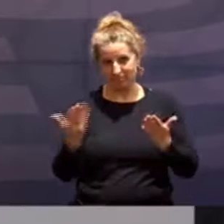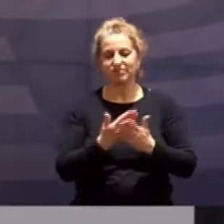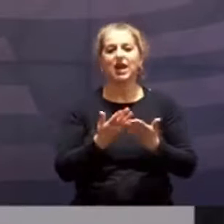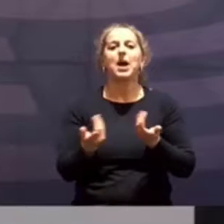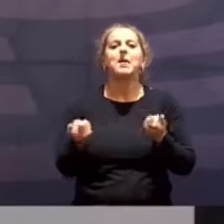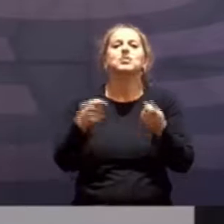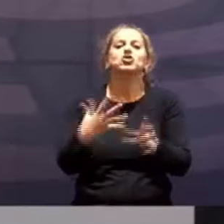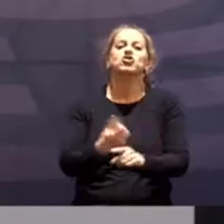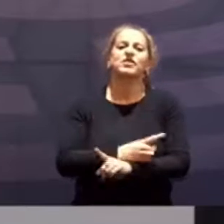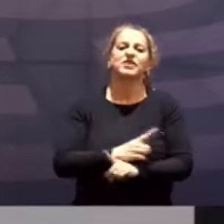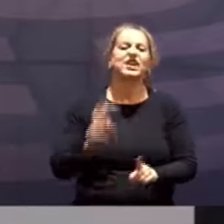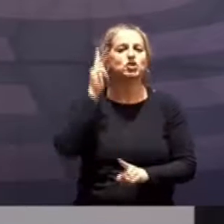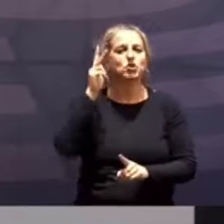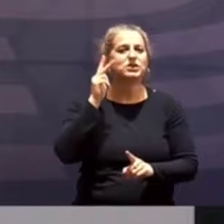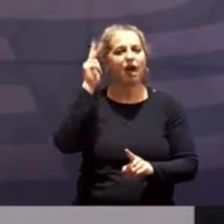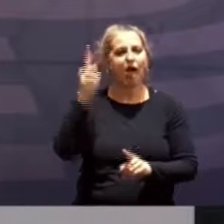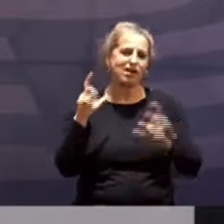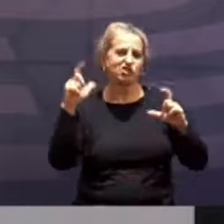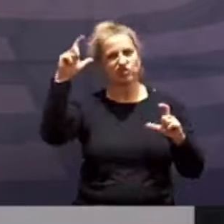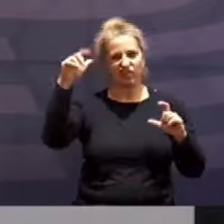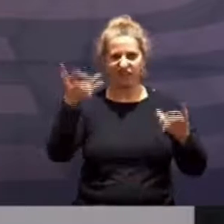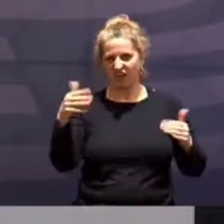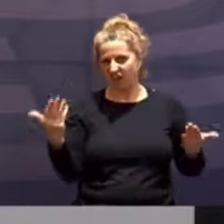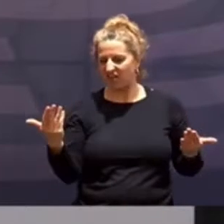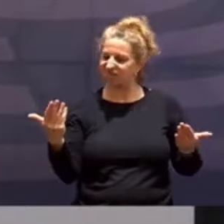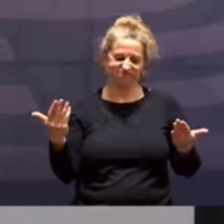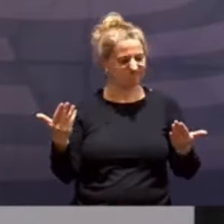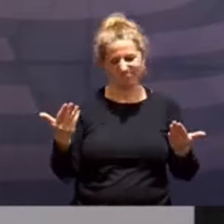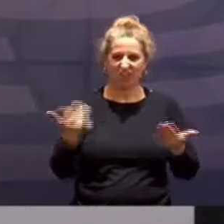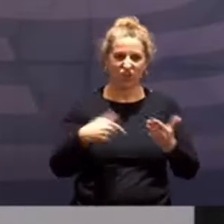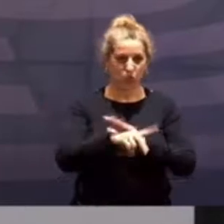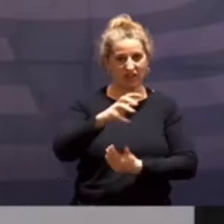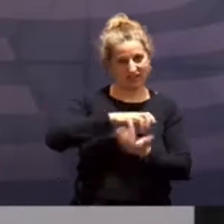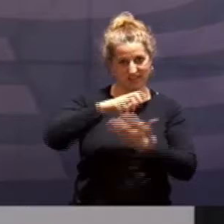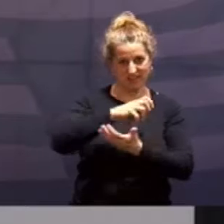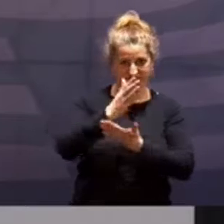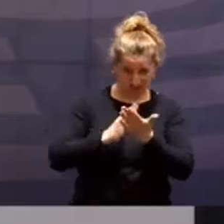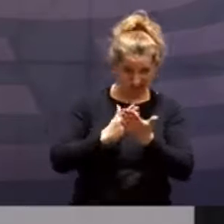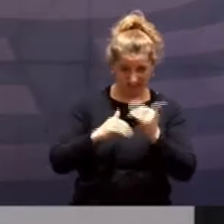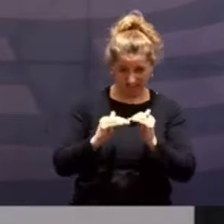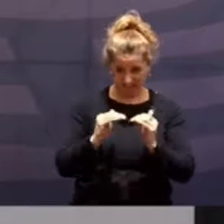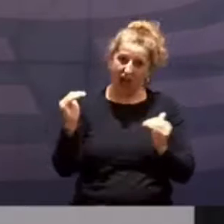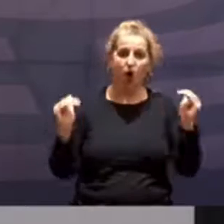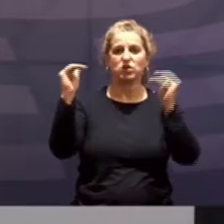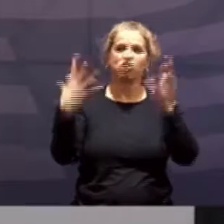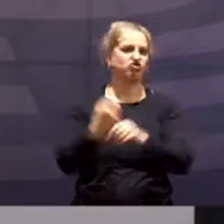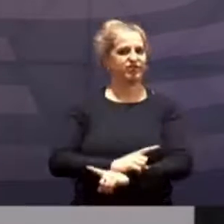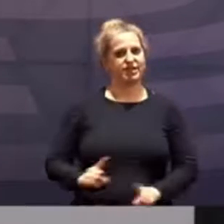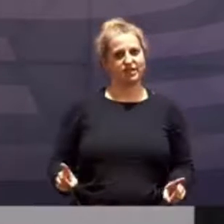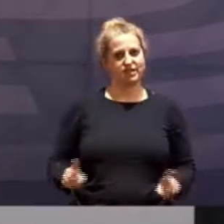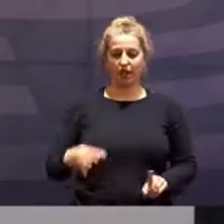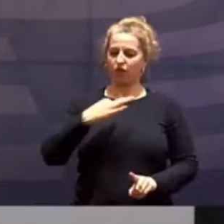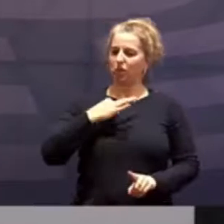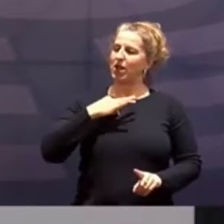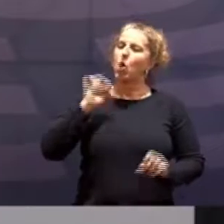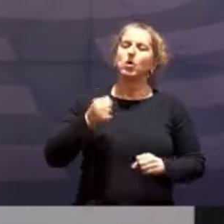nicht schafft, die soziale Schieflage, die auch durch die Krise noch einmal verschärft wird, entsprechend auszugleichen. Ich halte es für ein Unding,